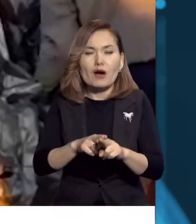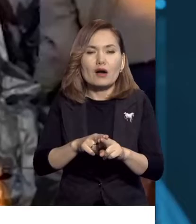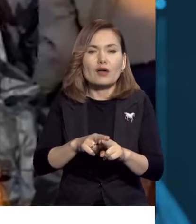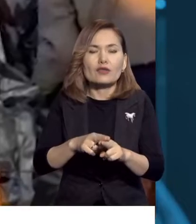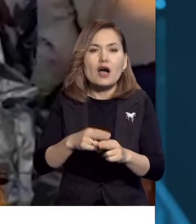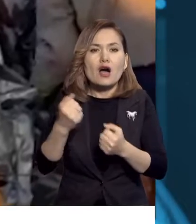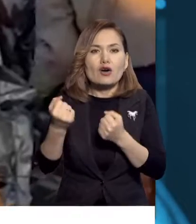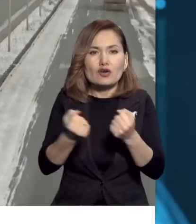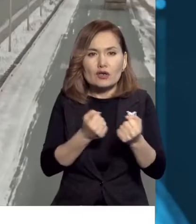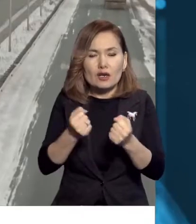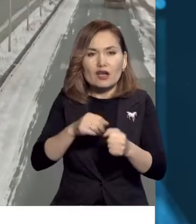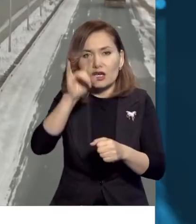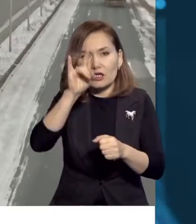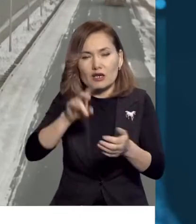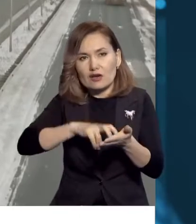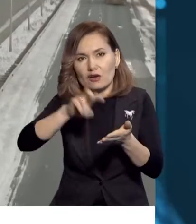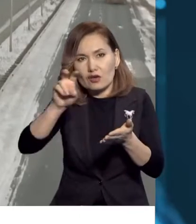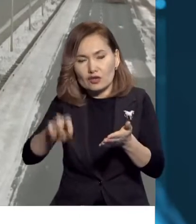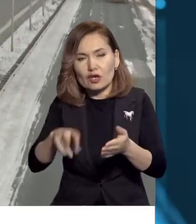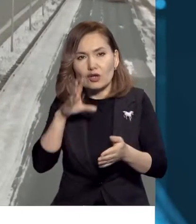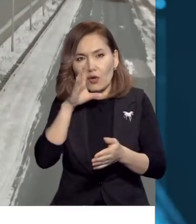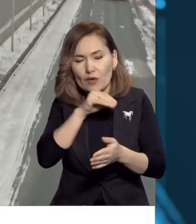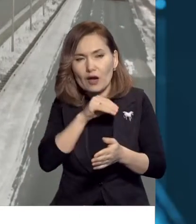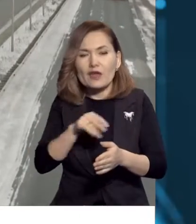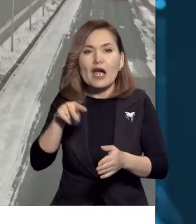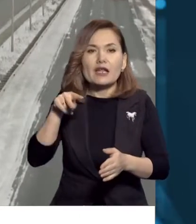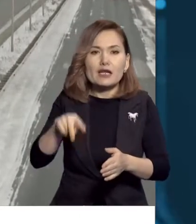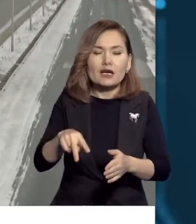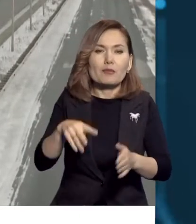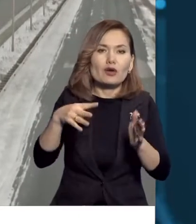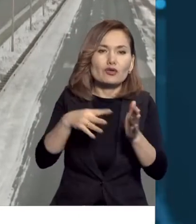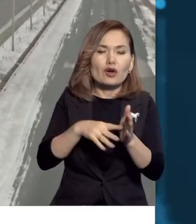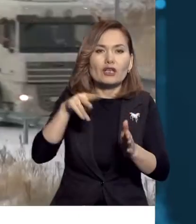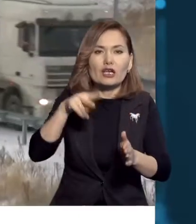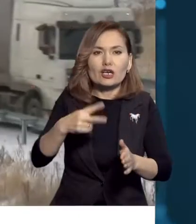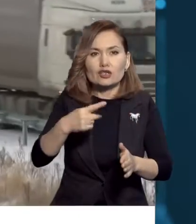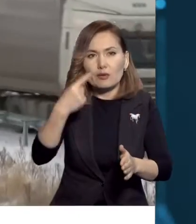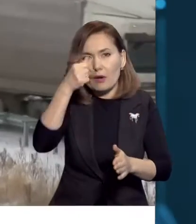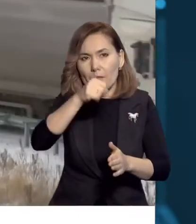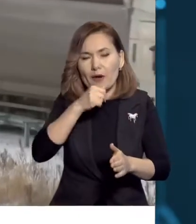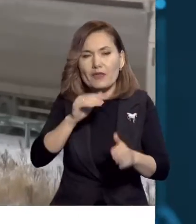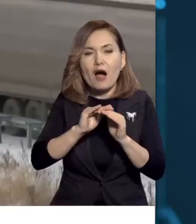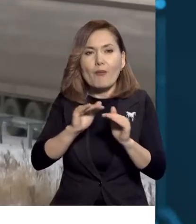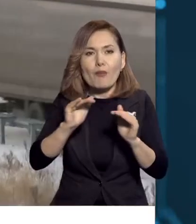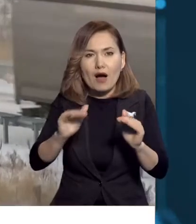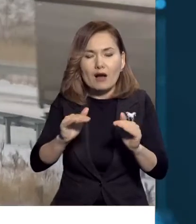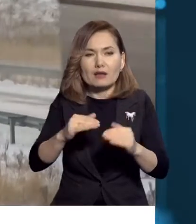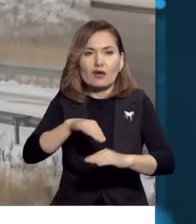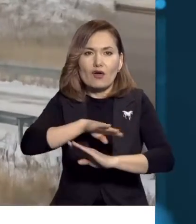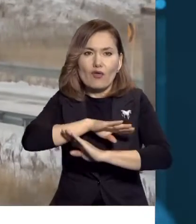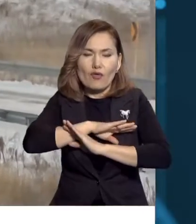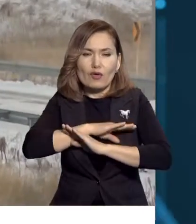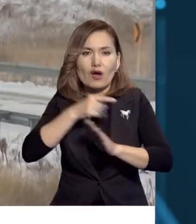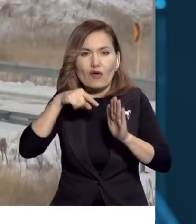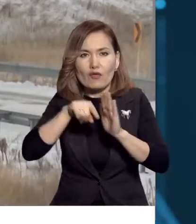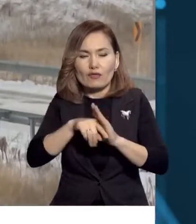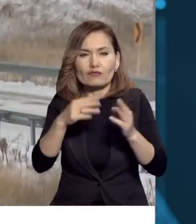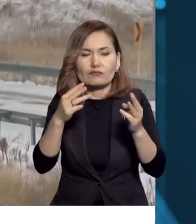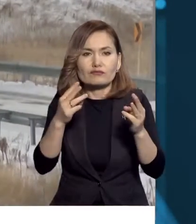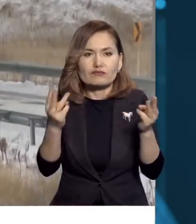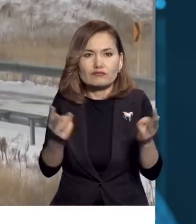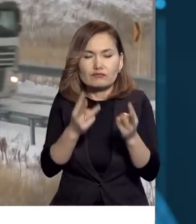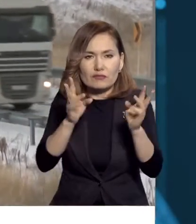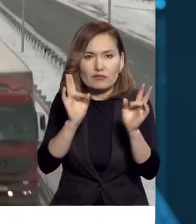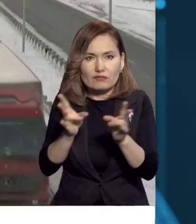Терезиден сұрт таушып көн 2007-2009 және 2021 жылы тұған балалары Терезидей үш көлік ішінде жаңып кетті.